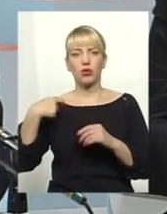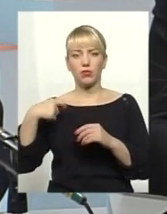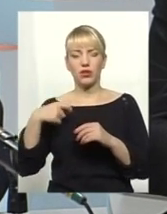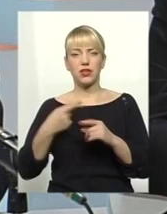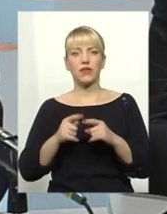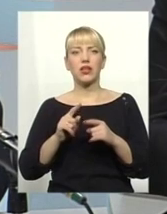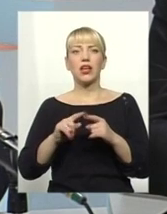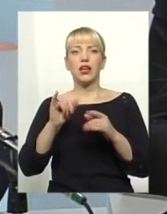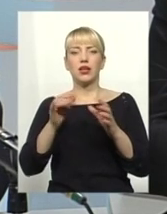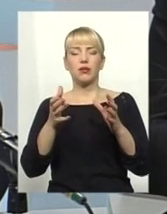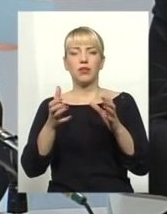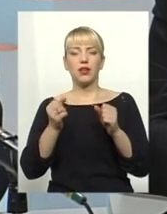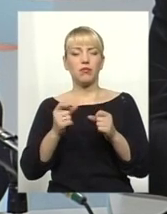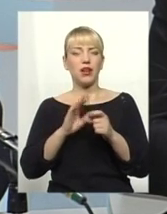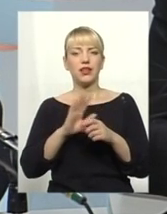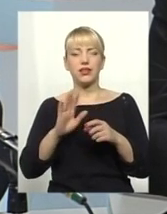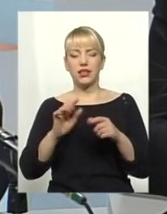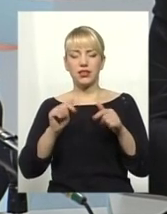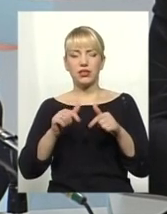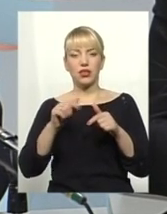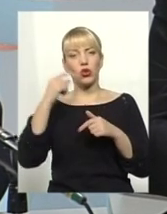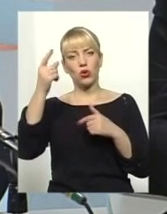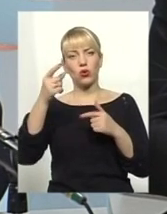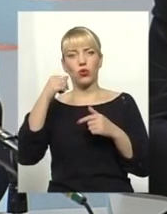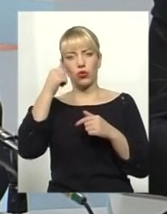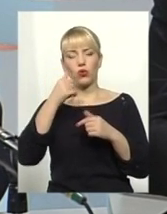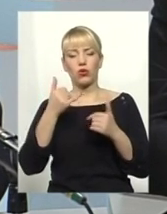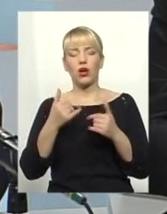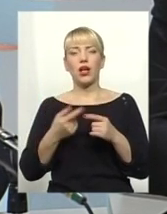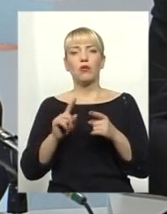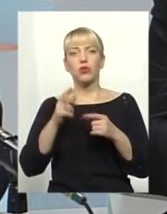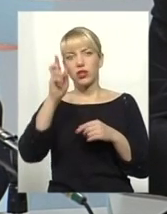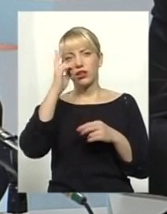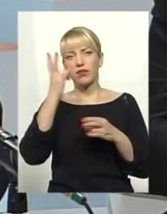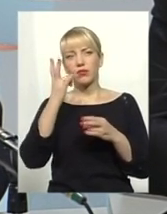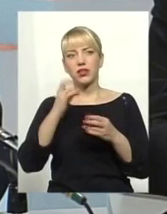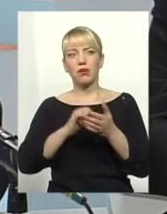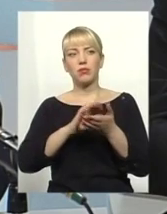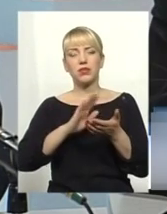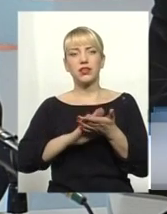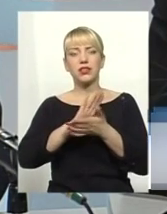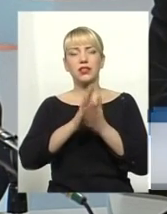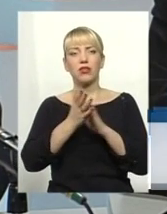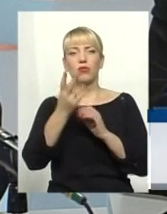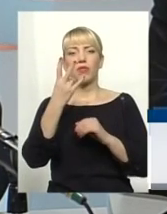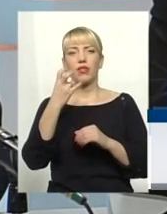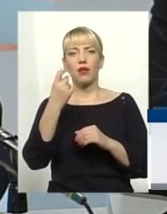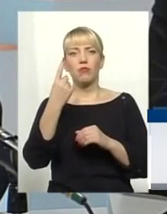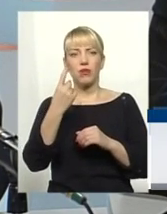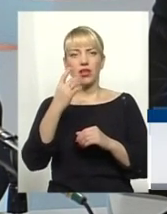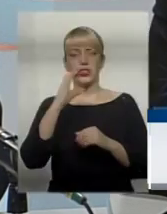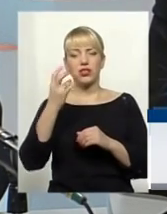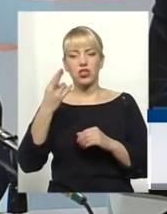було б логічним, оскільки державним службовцям необхідно зазначати інформацію станом на 1 січня, інформацію за 15 рік.